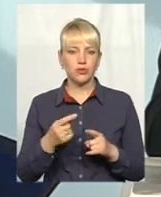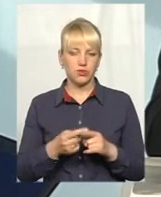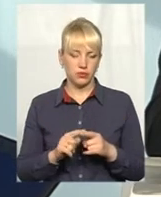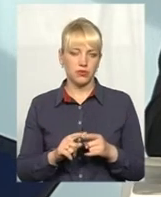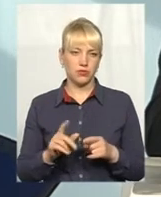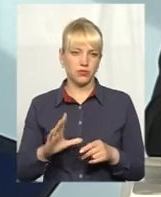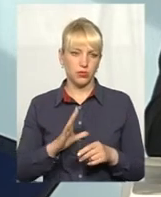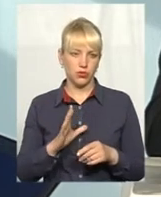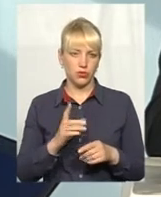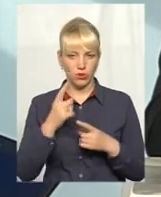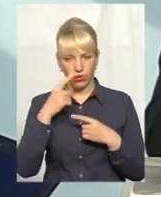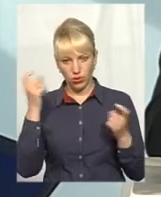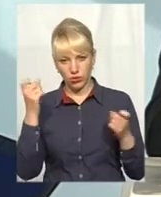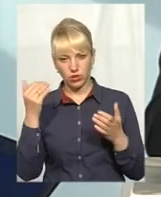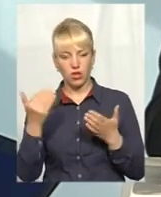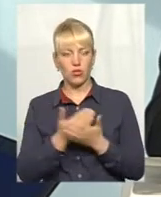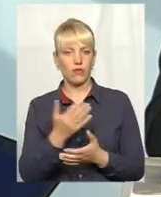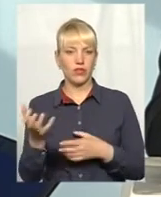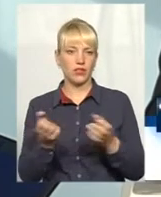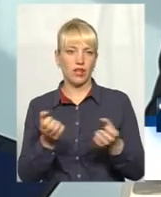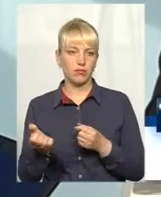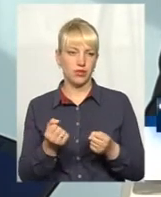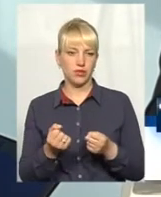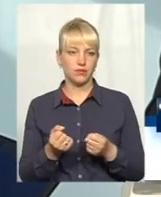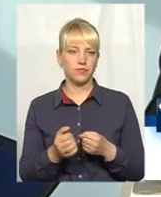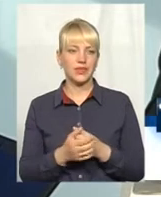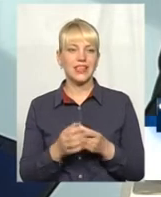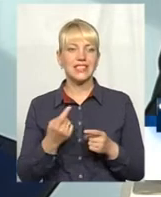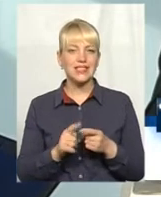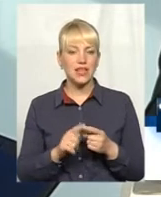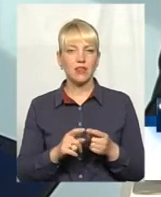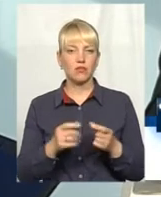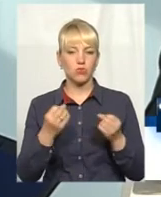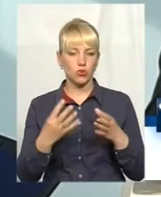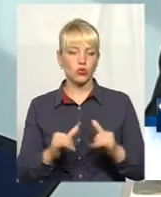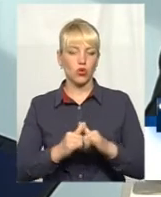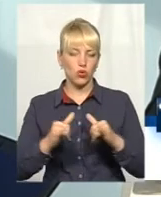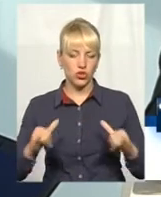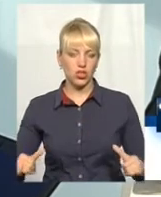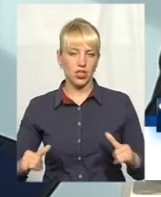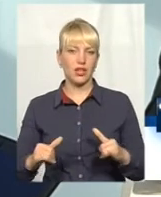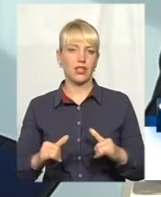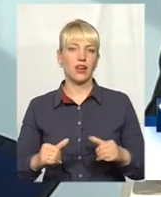треба було б оголошувати новий набір, новий конкурс. Це розширення штату для міста